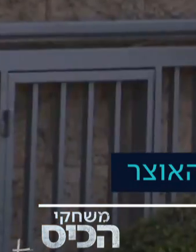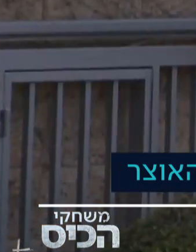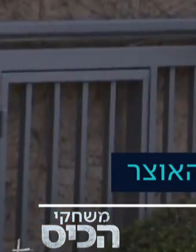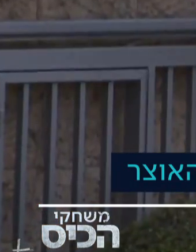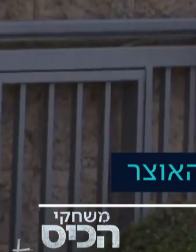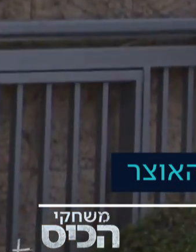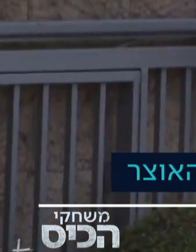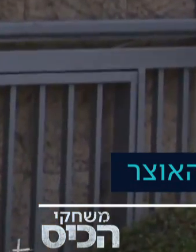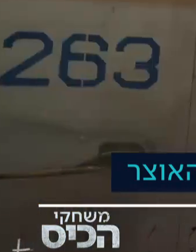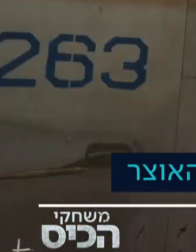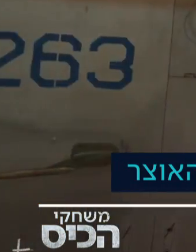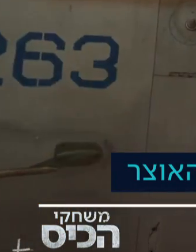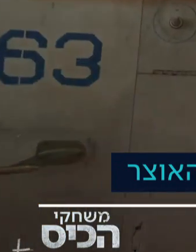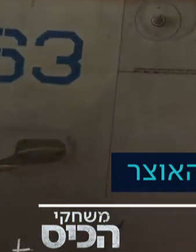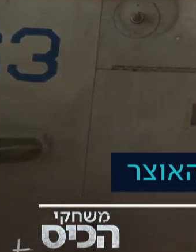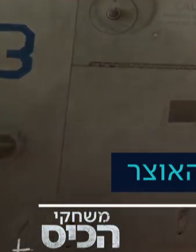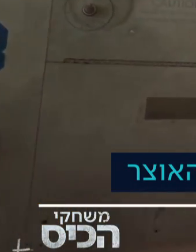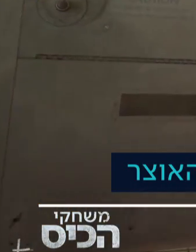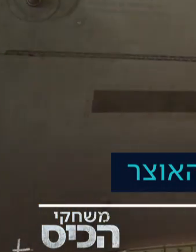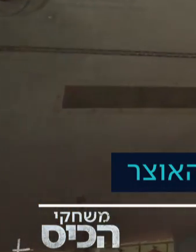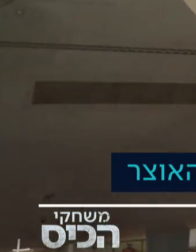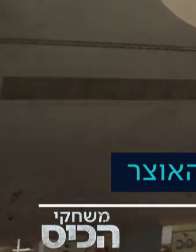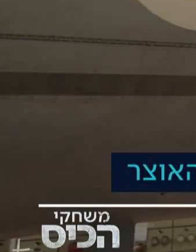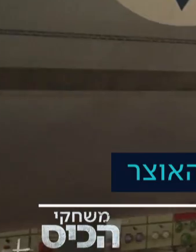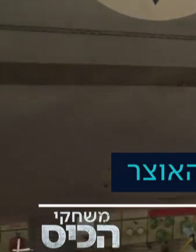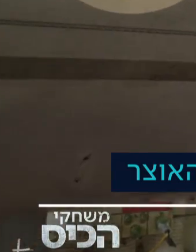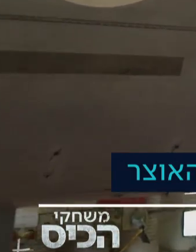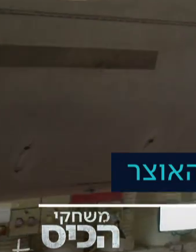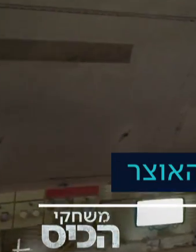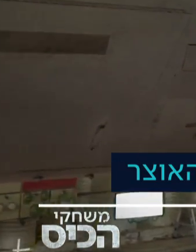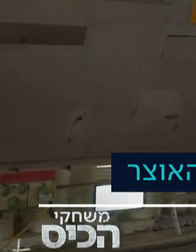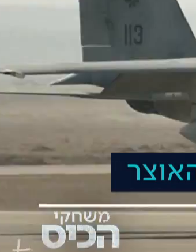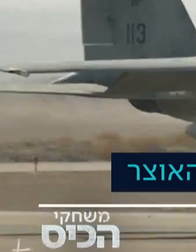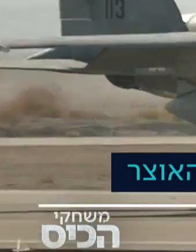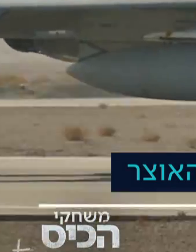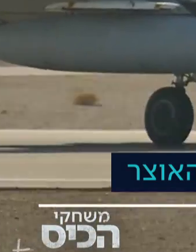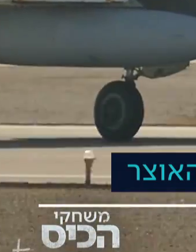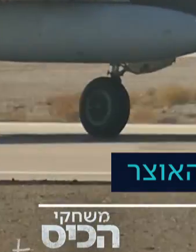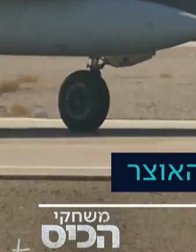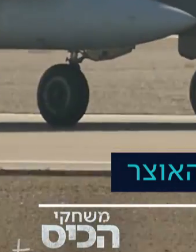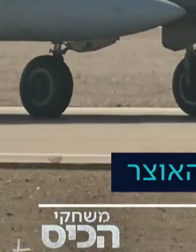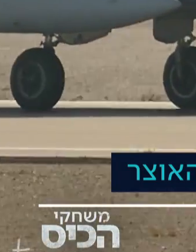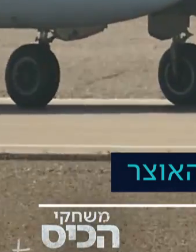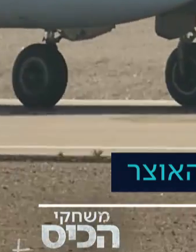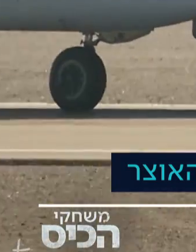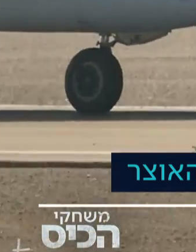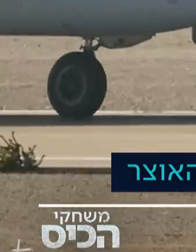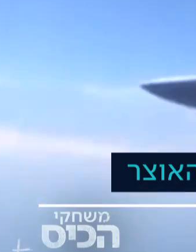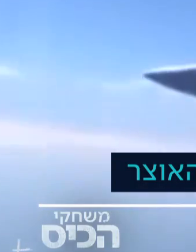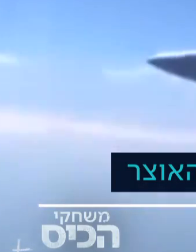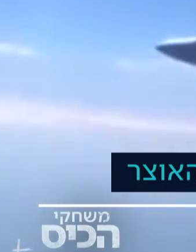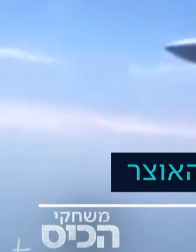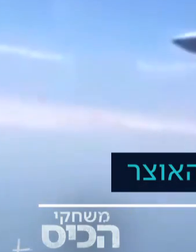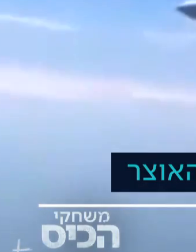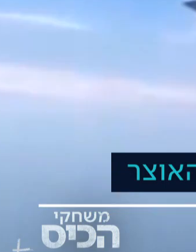פועל בניגוד לעמדת משרד האוצר לשריין עוד עשרה מיליארד שקלים מתקציב המדינה בעשור הקרוב לטובת רכש מערכות נשק מתקדמות